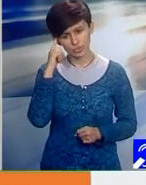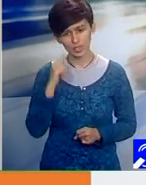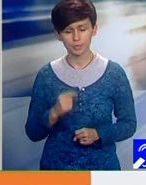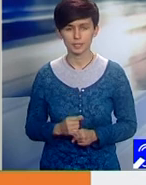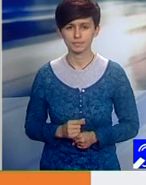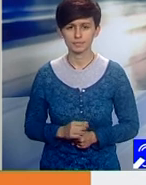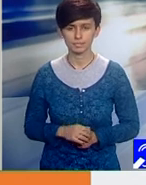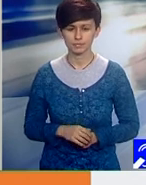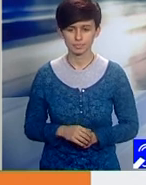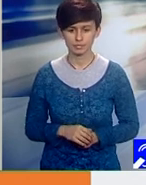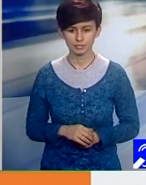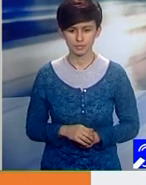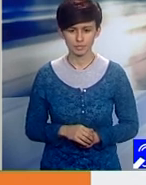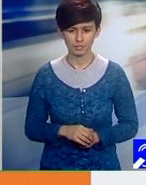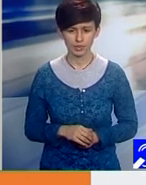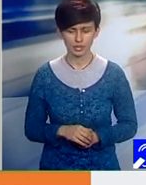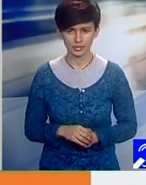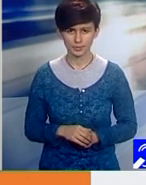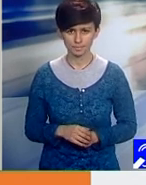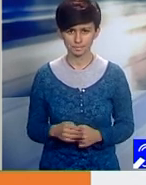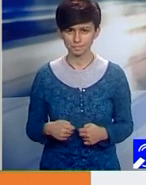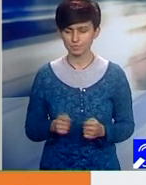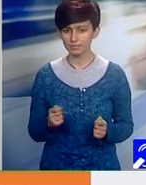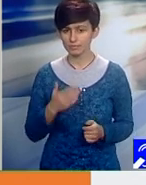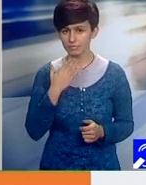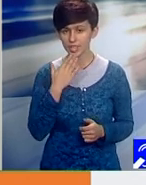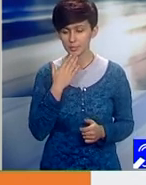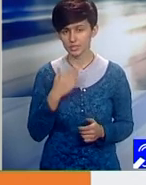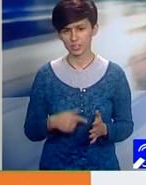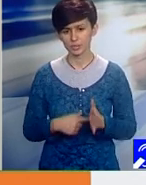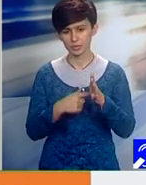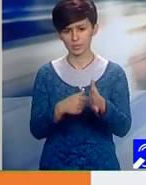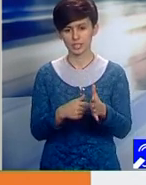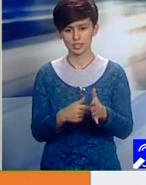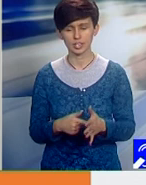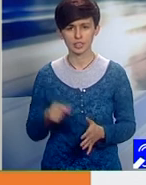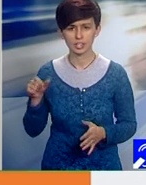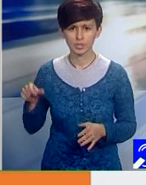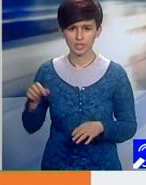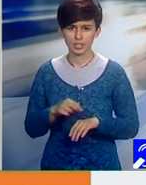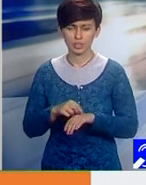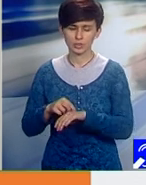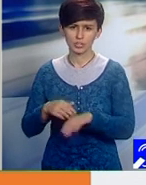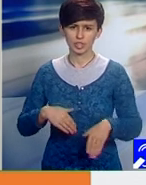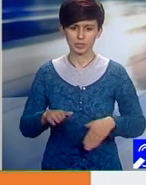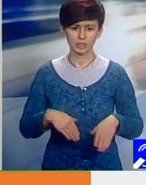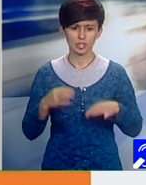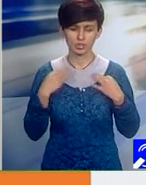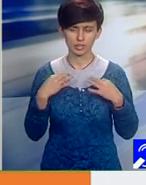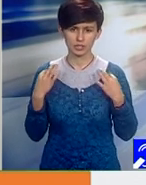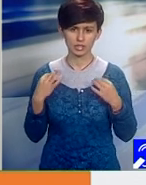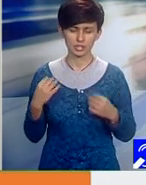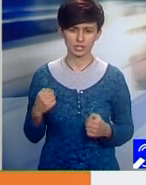în tot amatorismul prezentat până acum de către cei de la conducerea Ministerului Sănătății, ne așteptam la